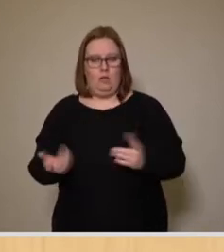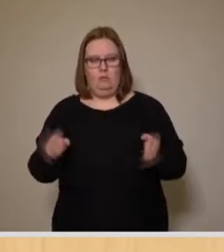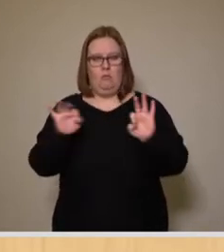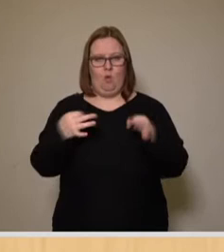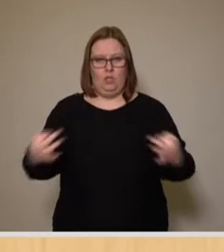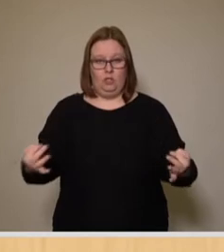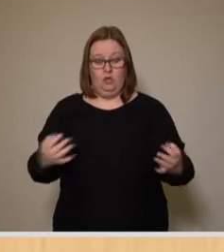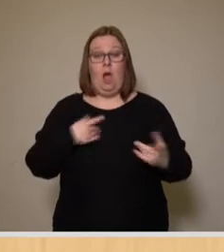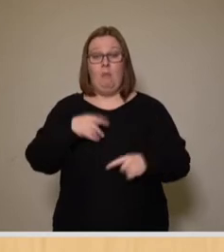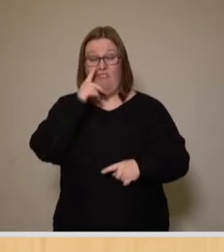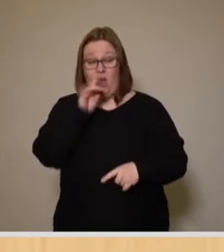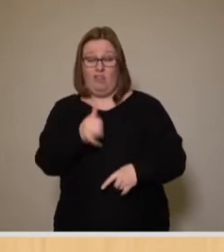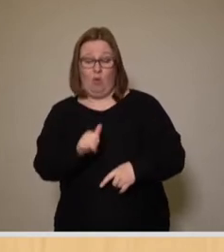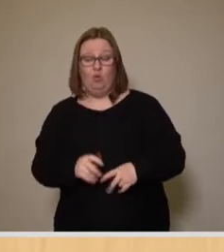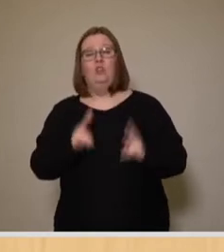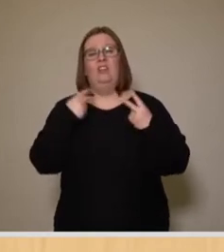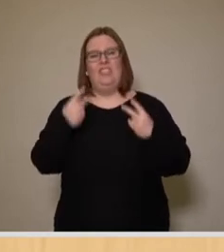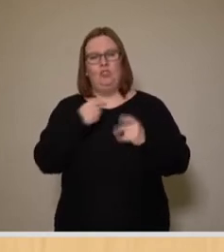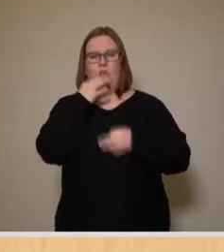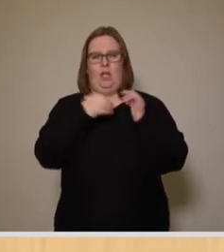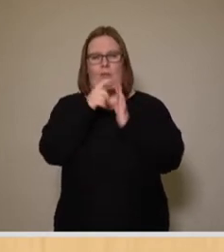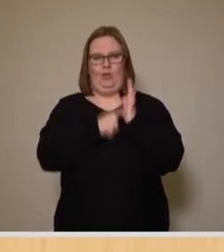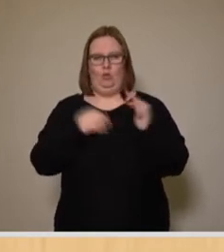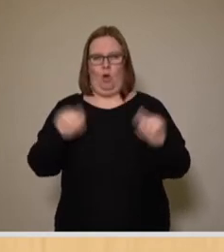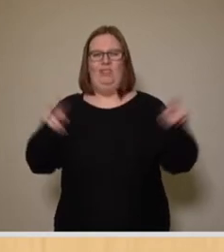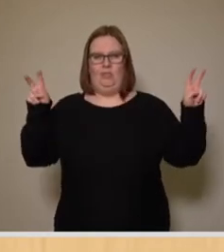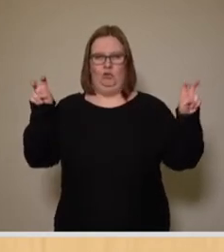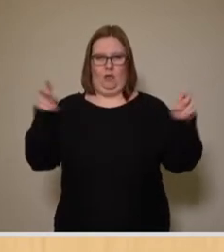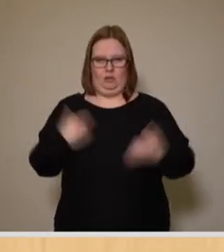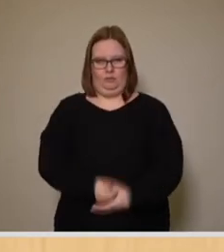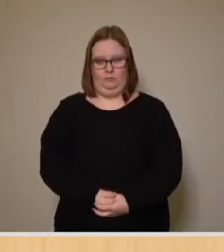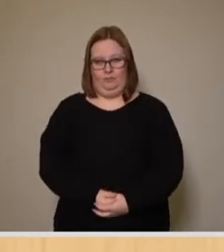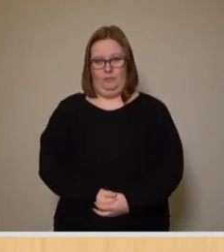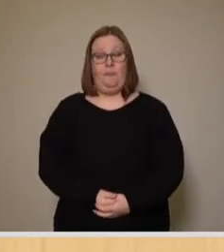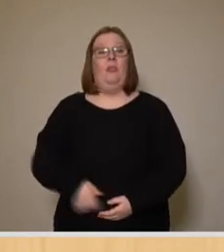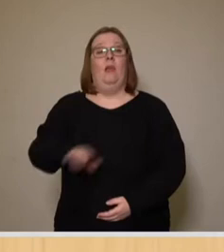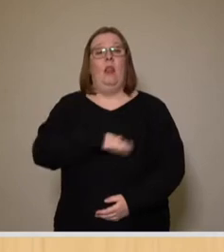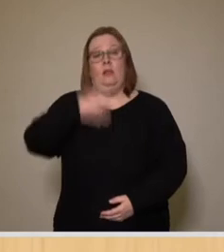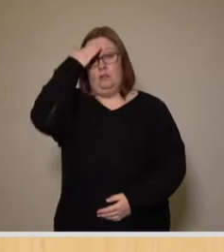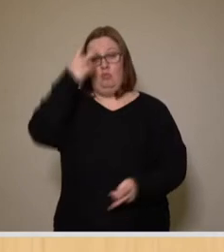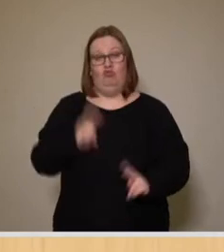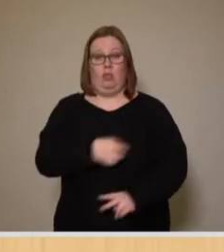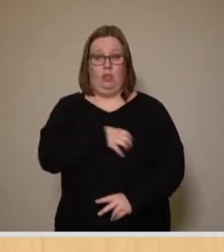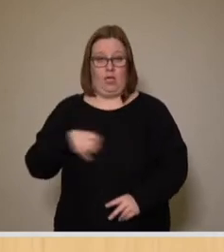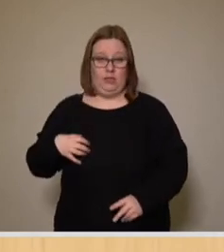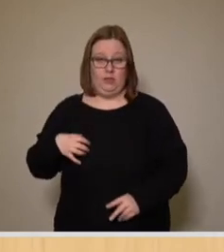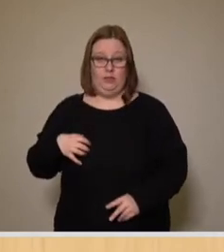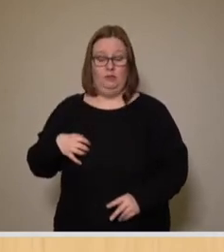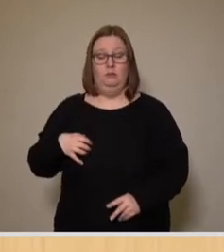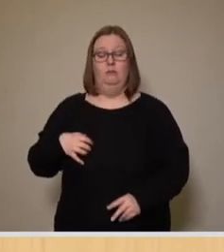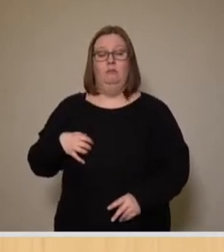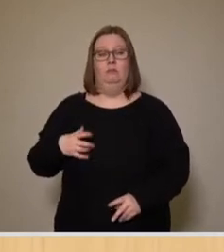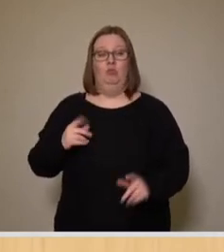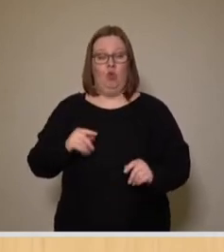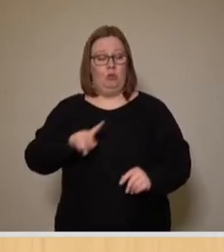Doch ist die Vermutung an enge Voraussetzungen geknüpft. Die Landeshauptstadt Dresden hatte im Gegensatz dazu